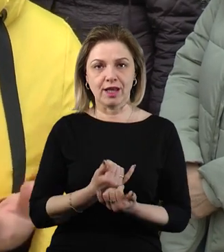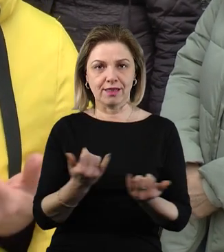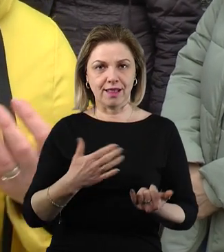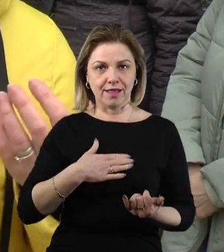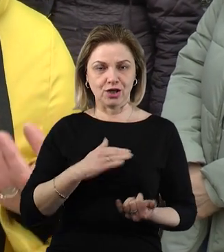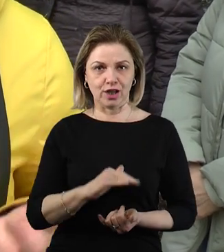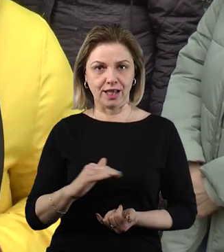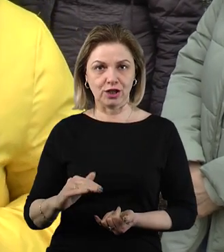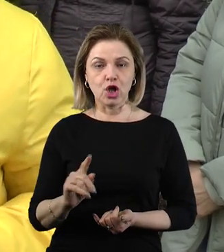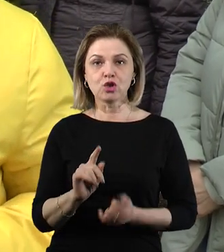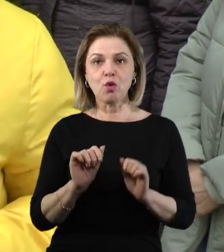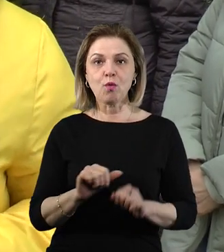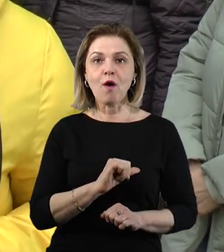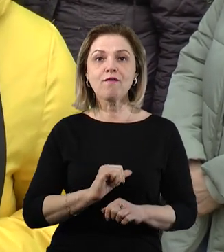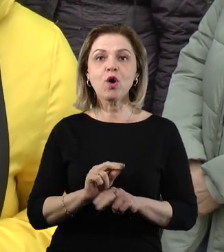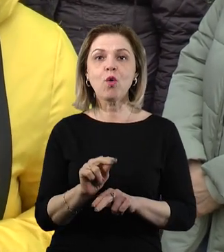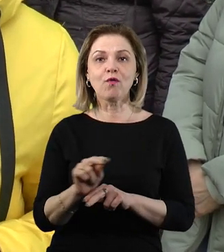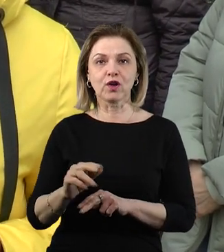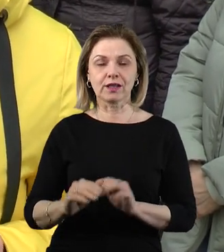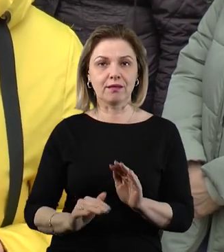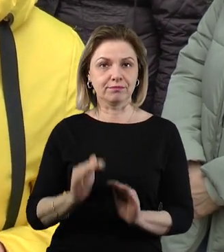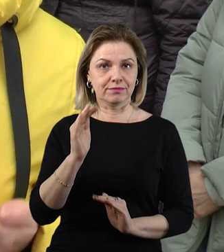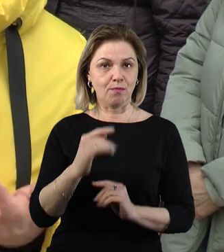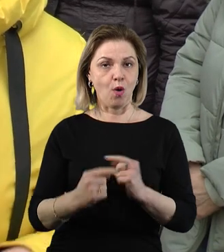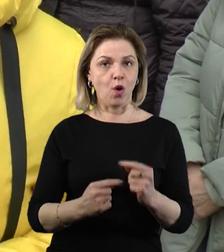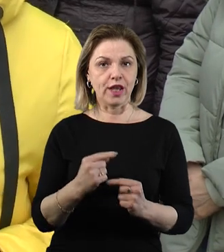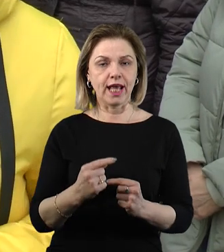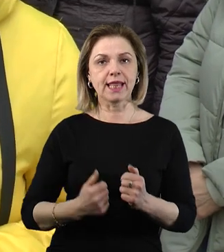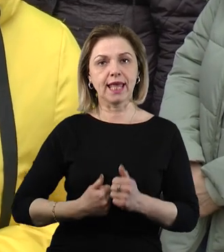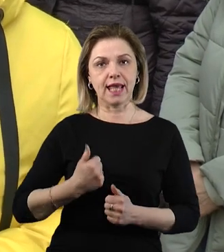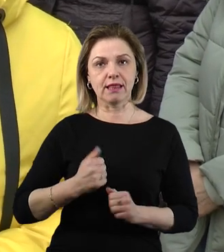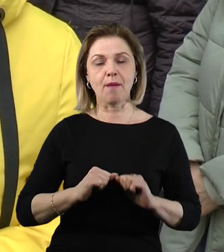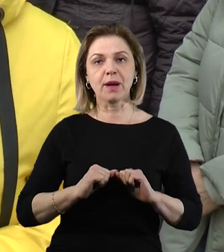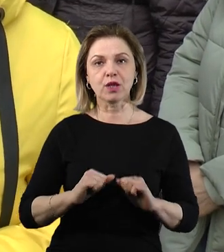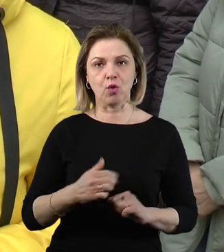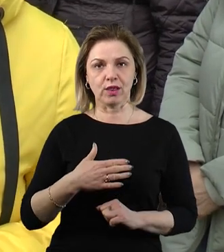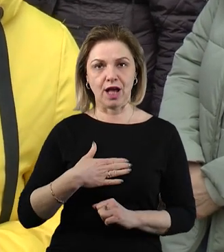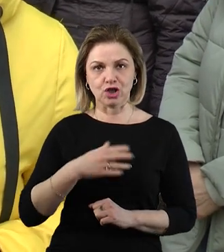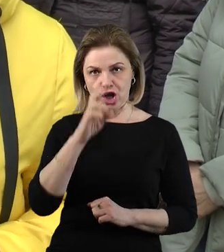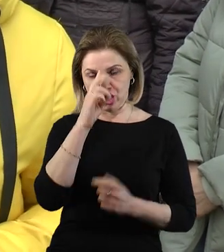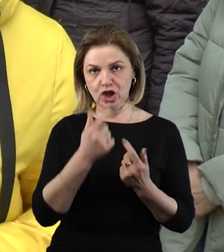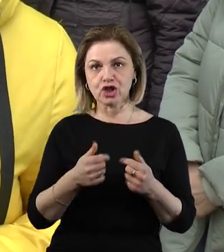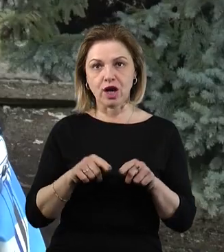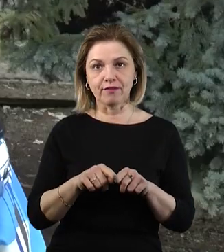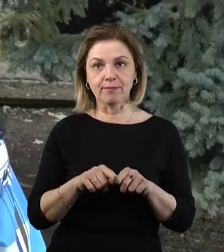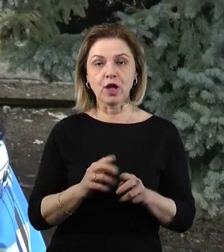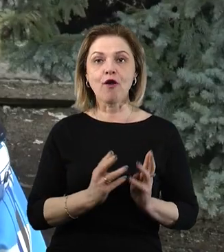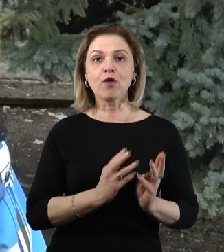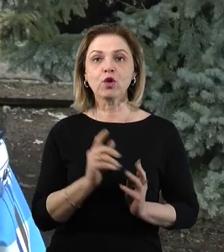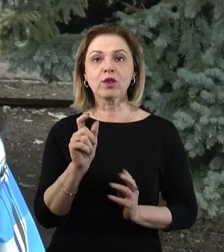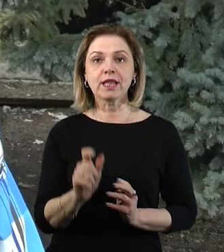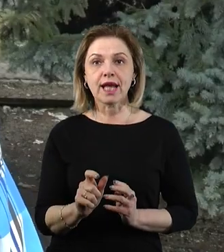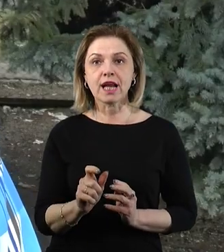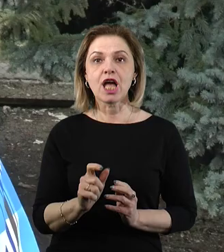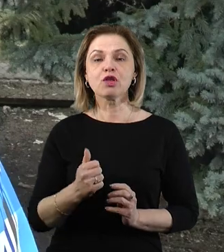що ми можемо виховувати підростаючі покоління гідними патріотами нашої держави. Волонтер